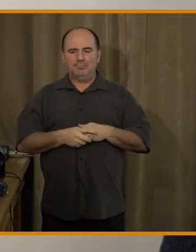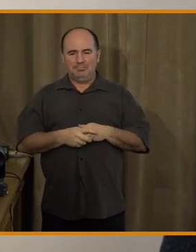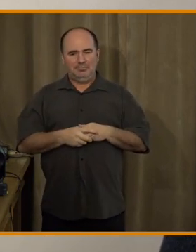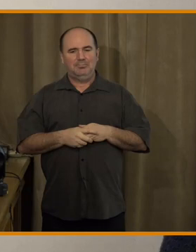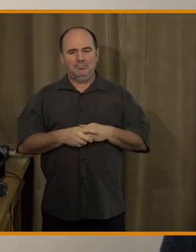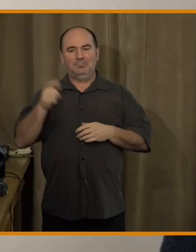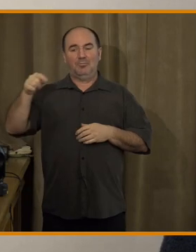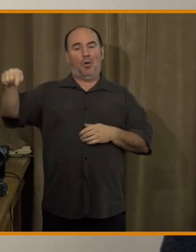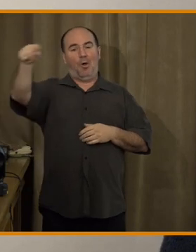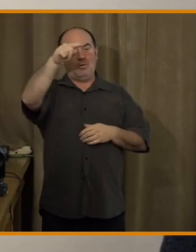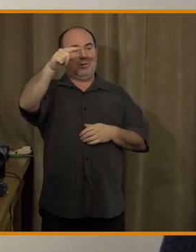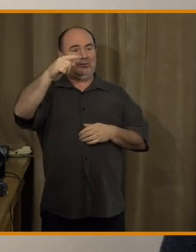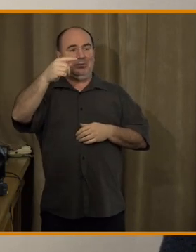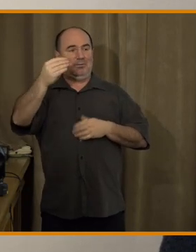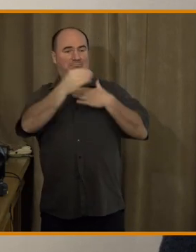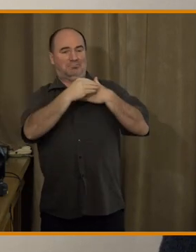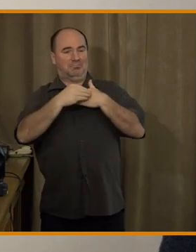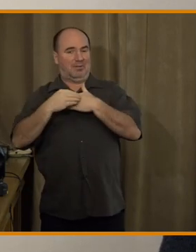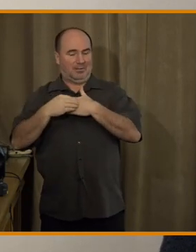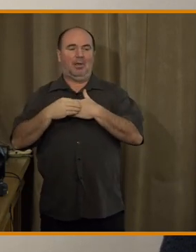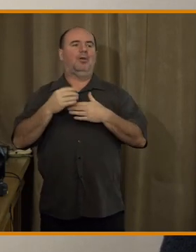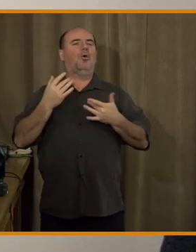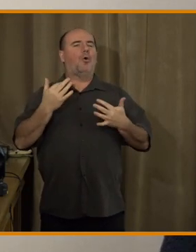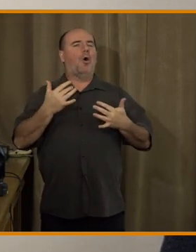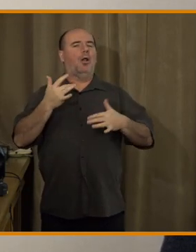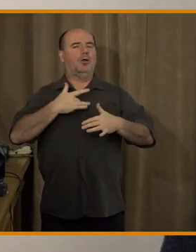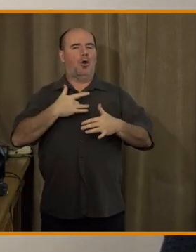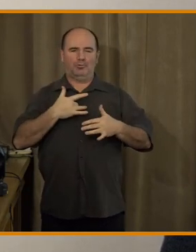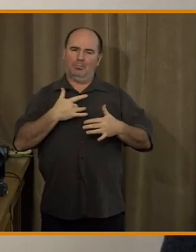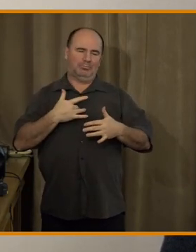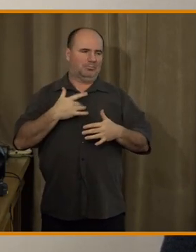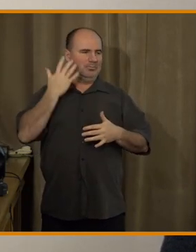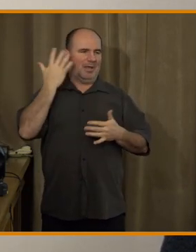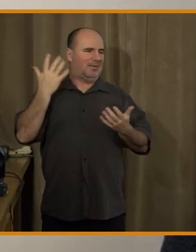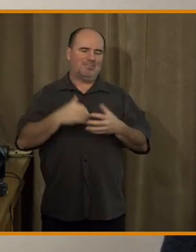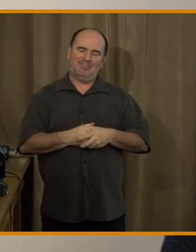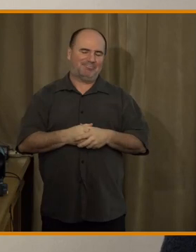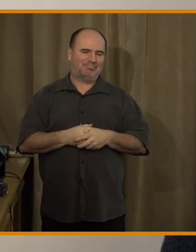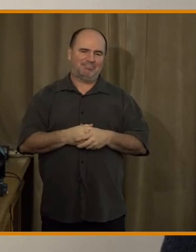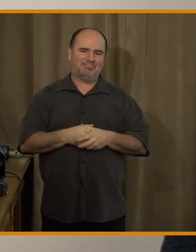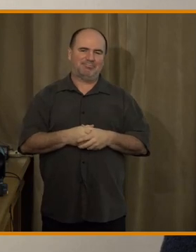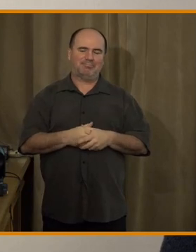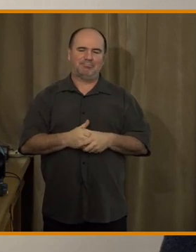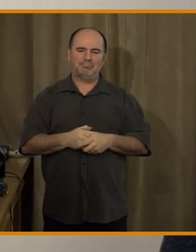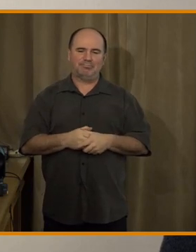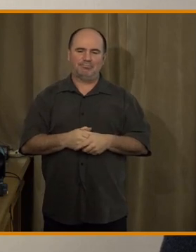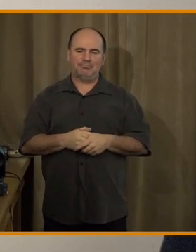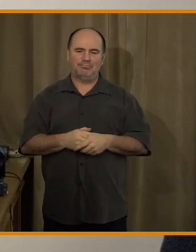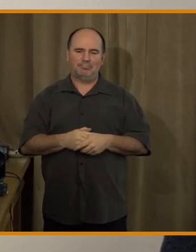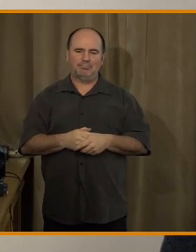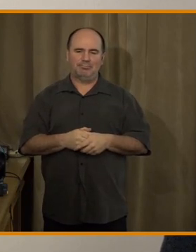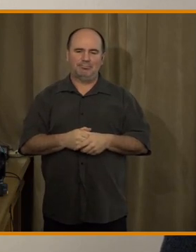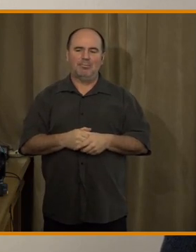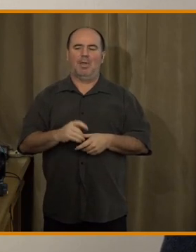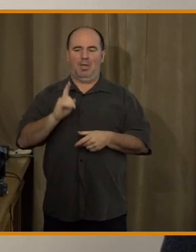kolik je to lidí. Tam vám řeknu akorát počet stažení, jo. Takže tam jako bohužel. Nicméně můžu vám